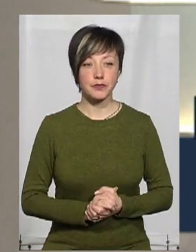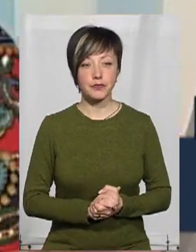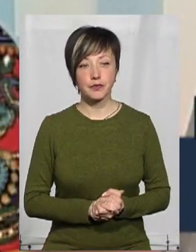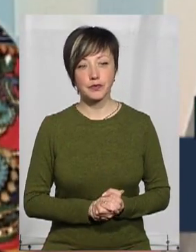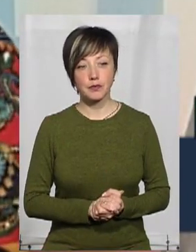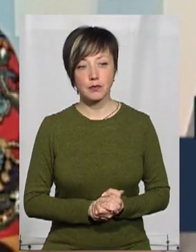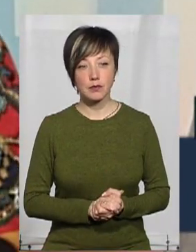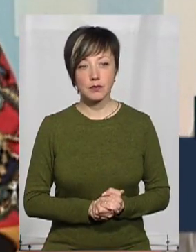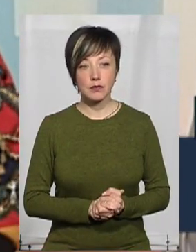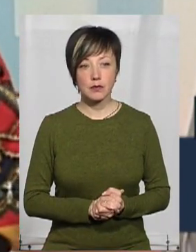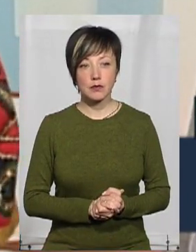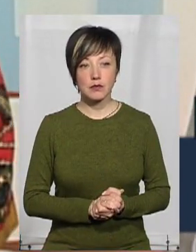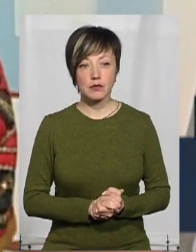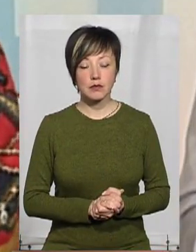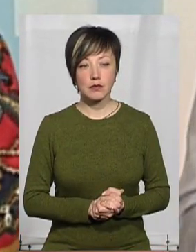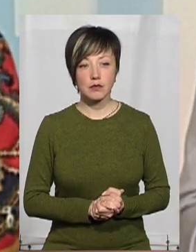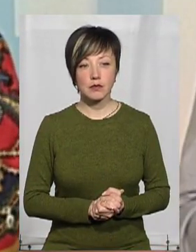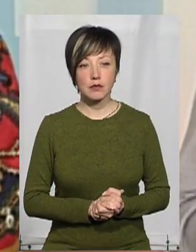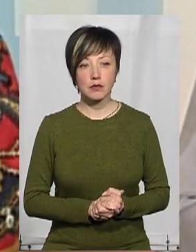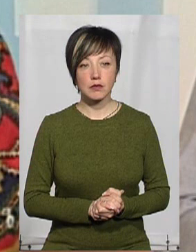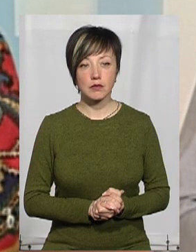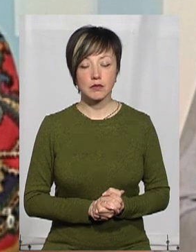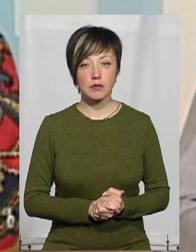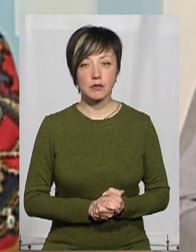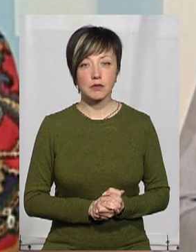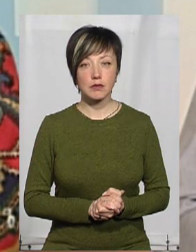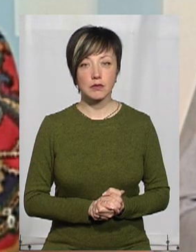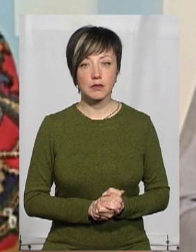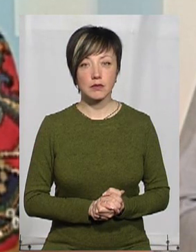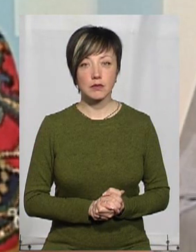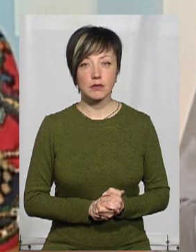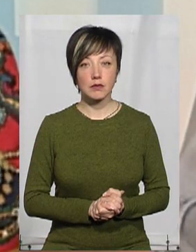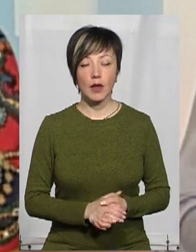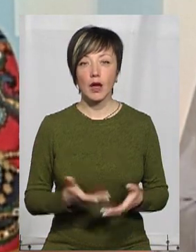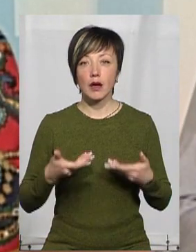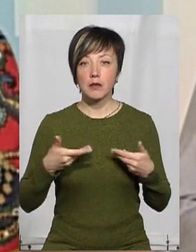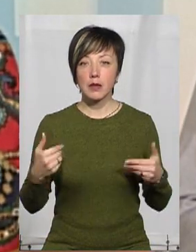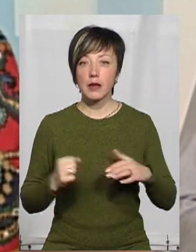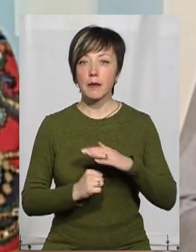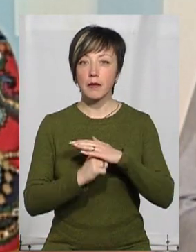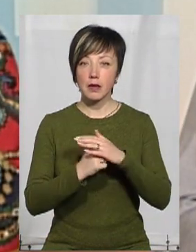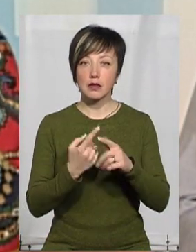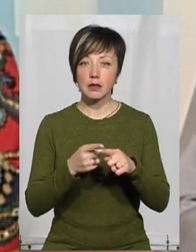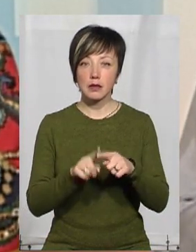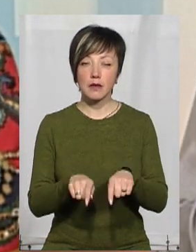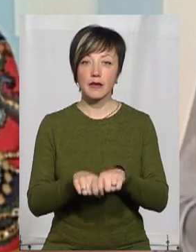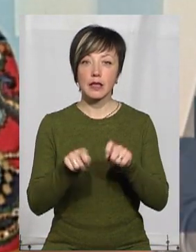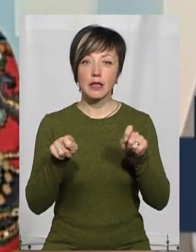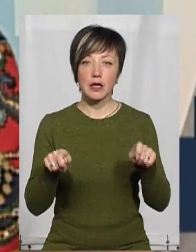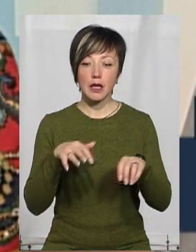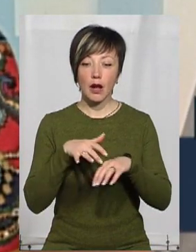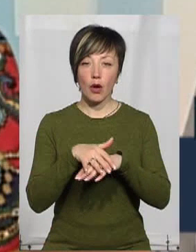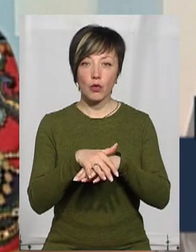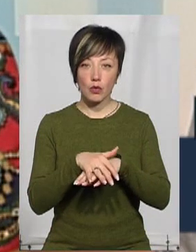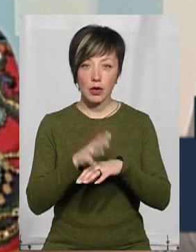всіх висять. Тобто, ми на базі Червоного Хреста створили цей рахунок, відкрили цільовий